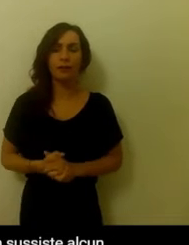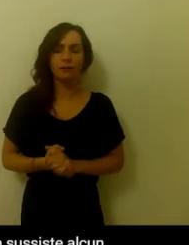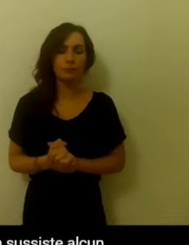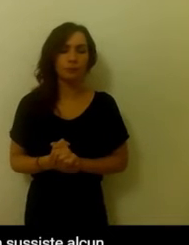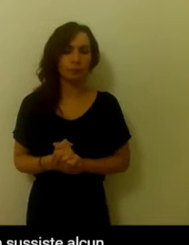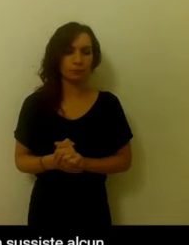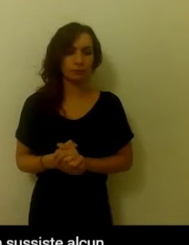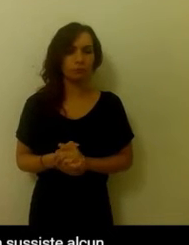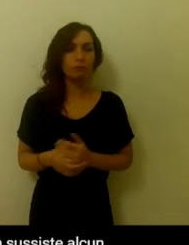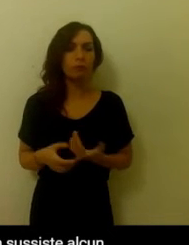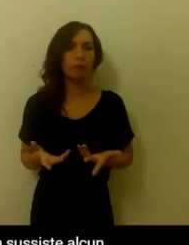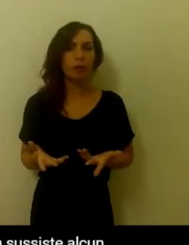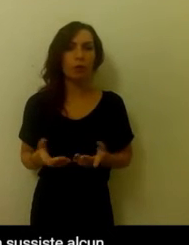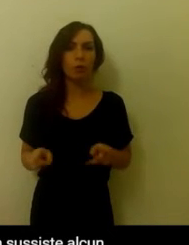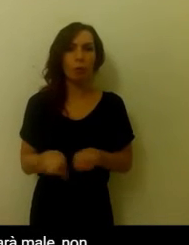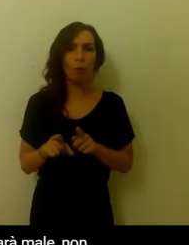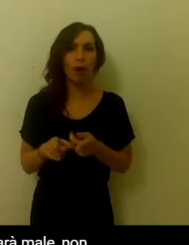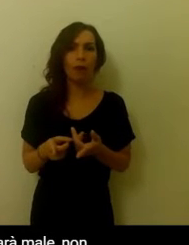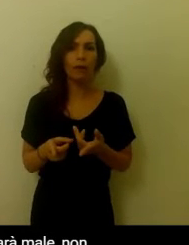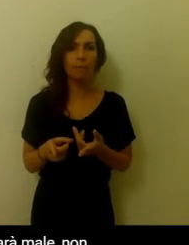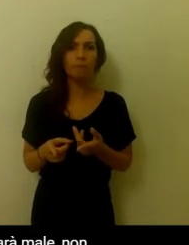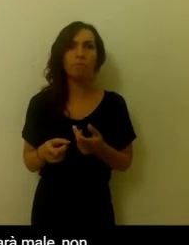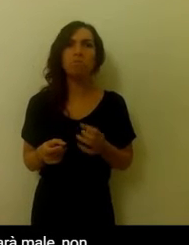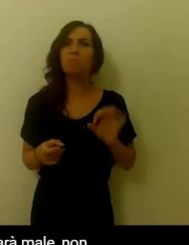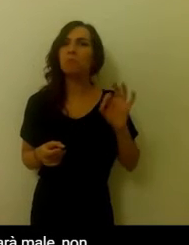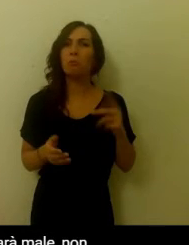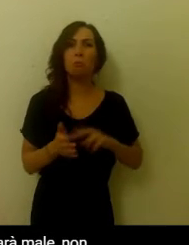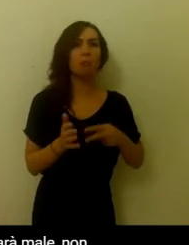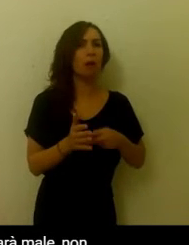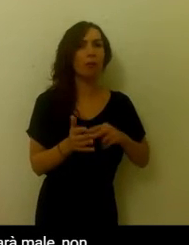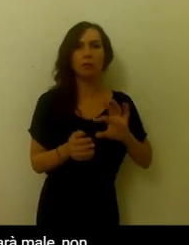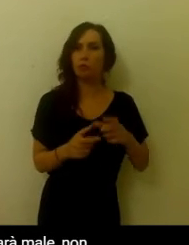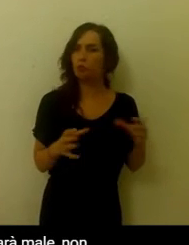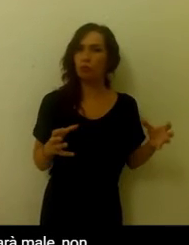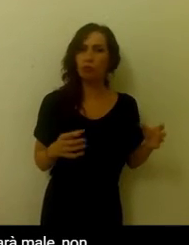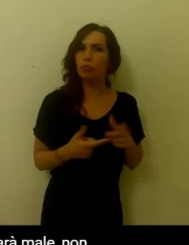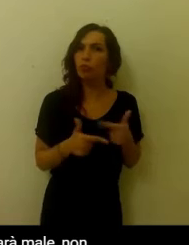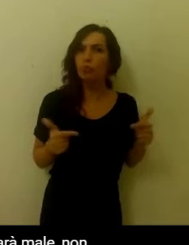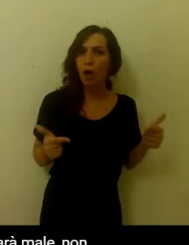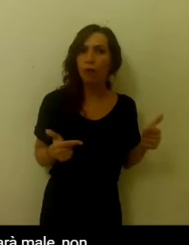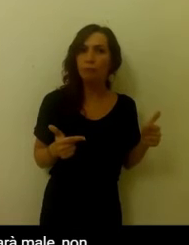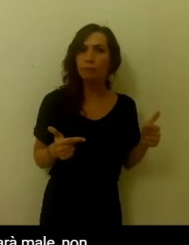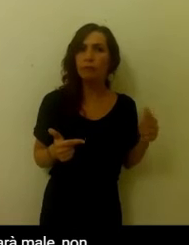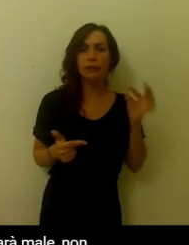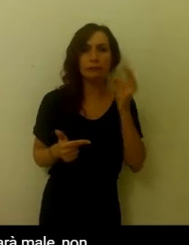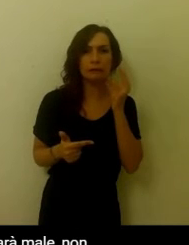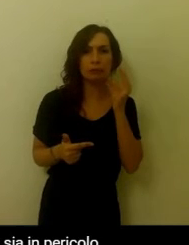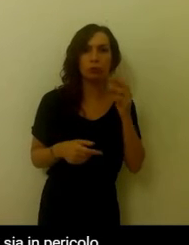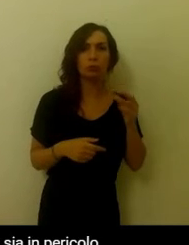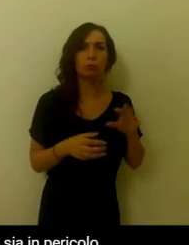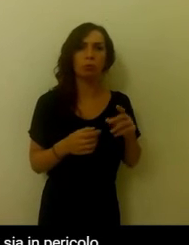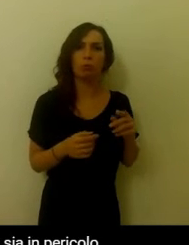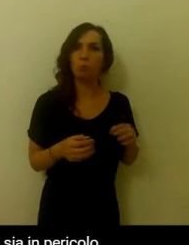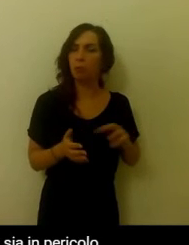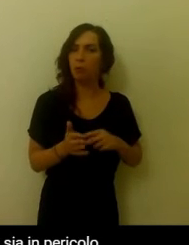Allo stesso modo anche se non sussiste alcun problema o danno in qualsiasi tessuto non farà male, non si